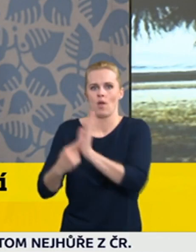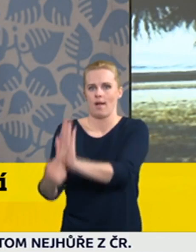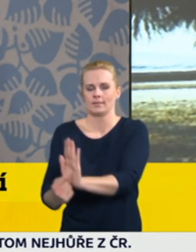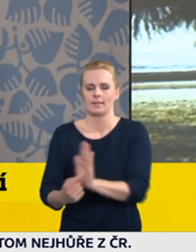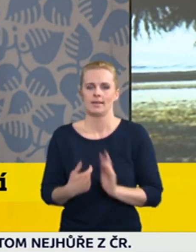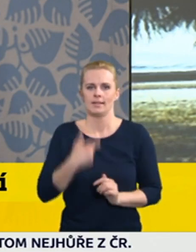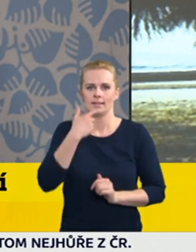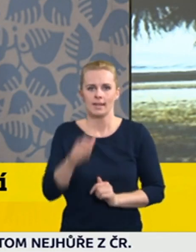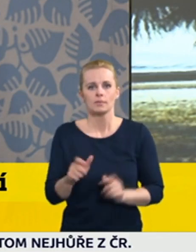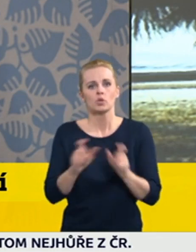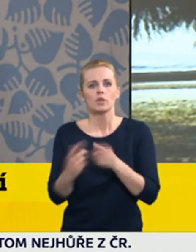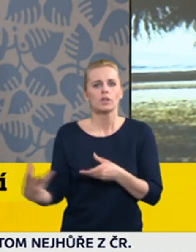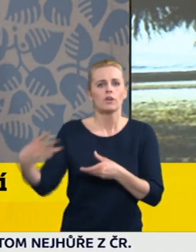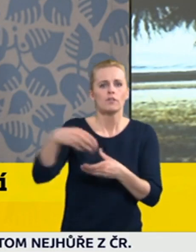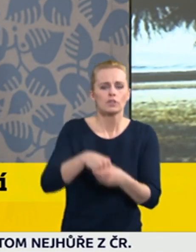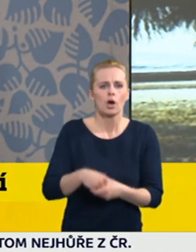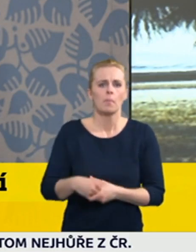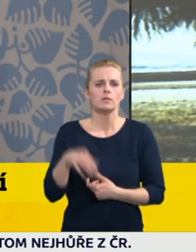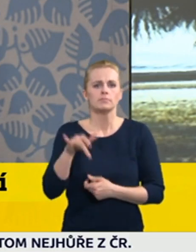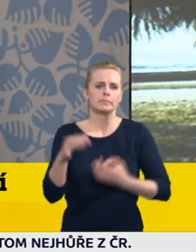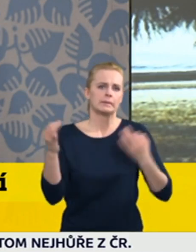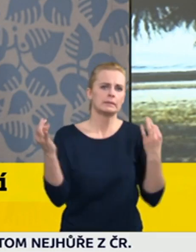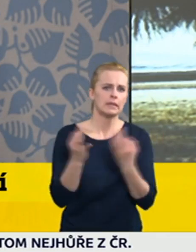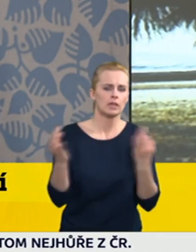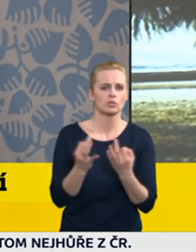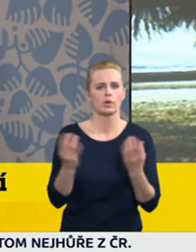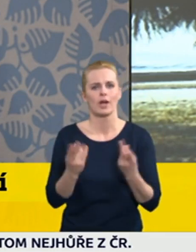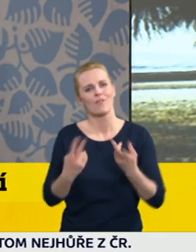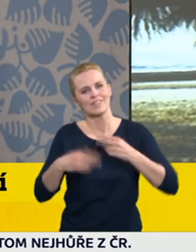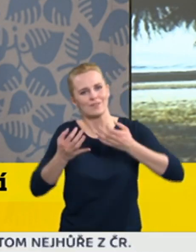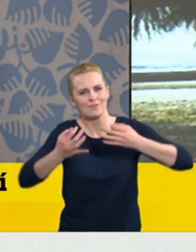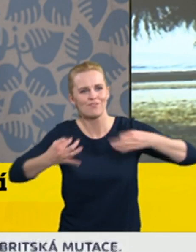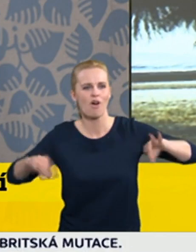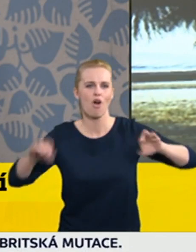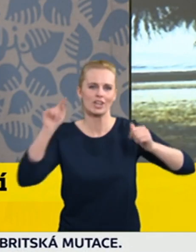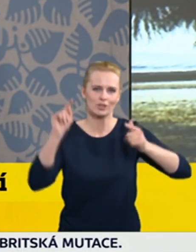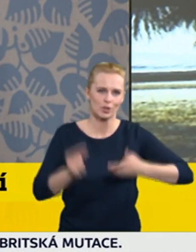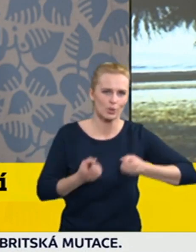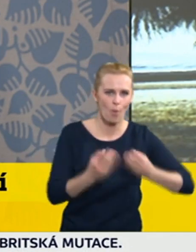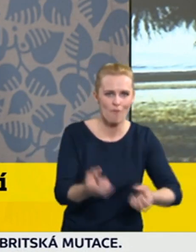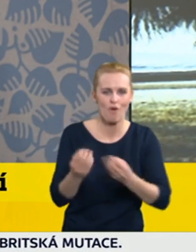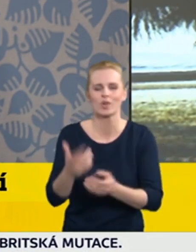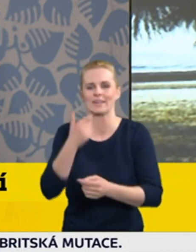zaváděla určité prvky volnější a na to teď opravdu není